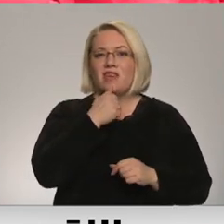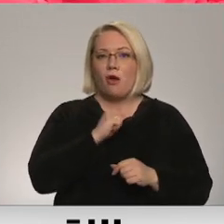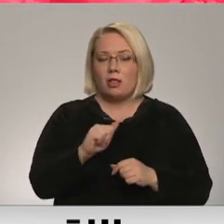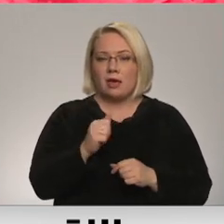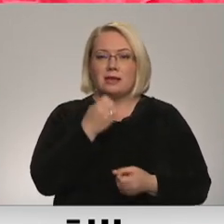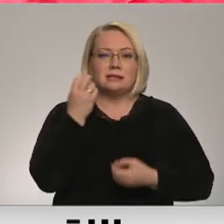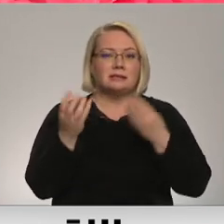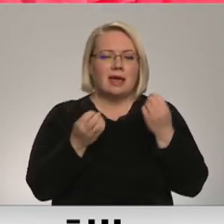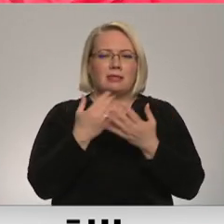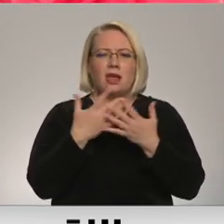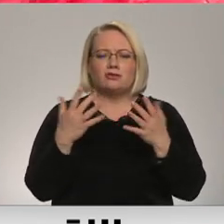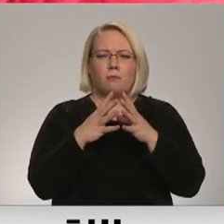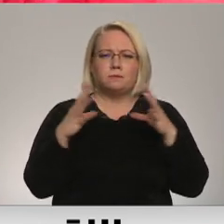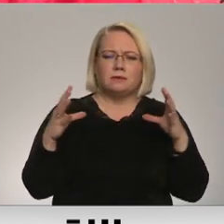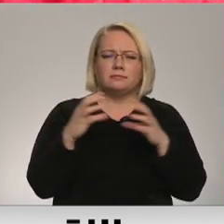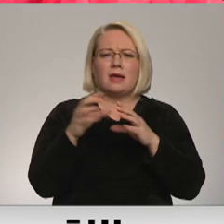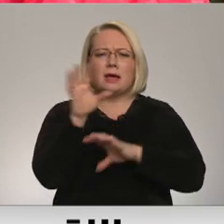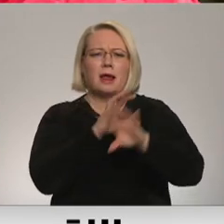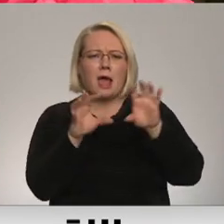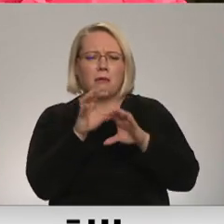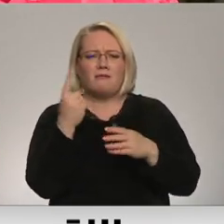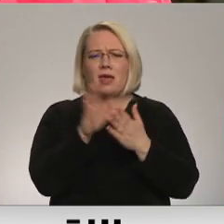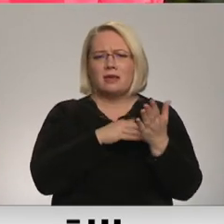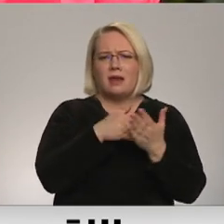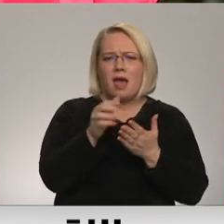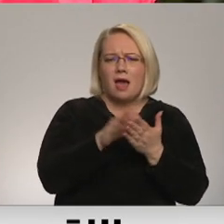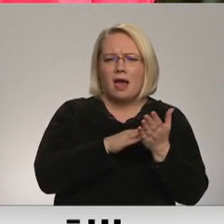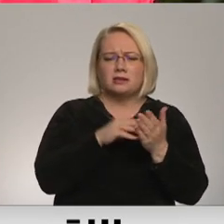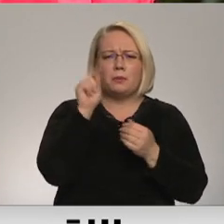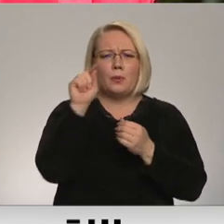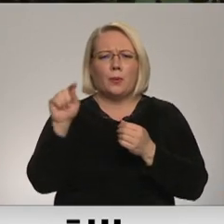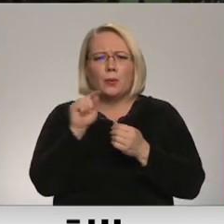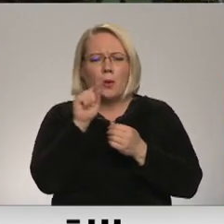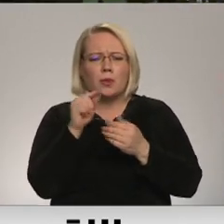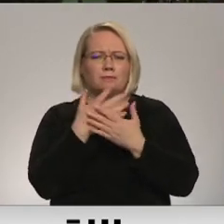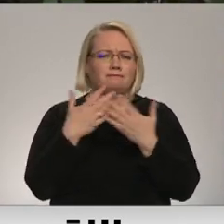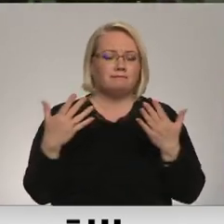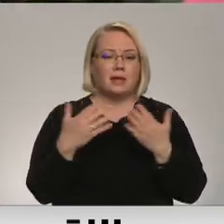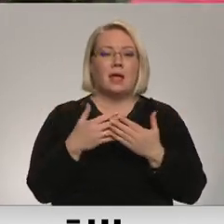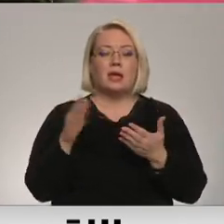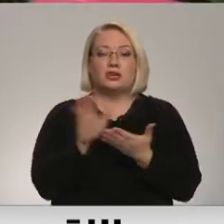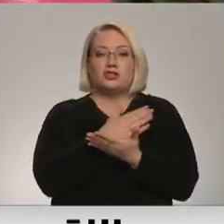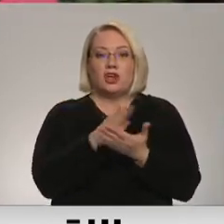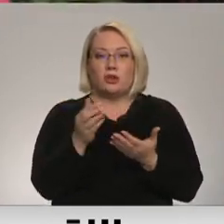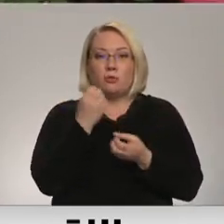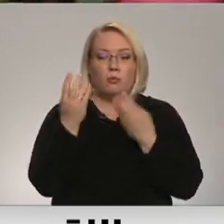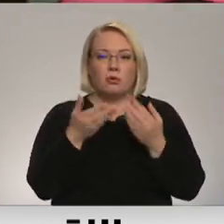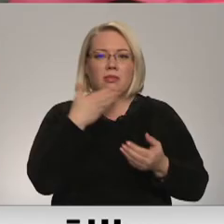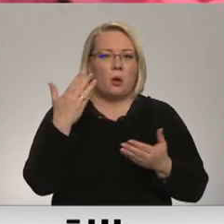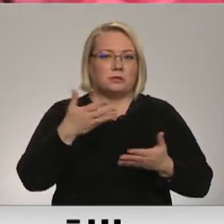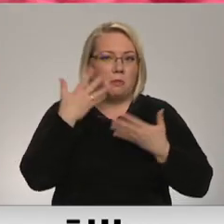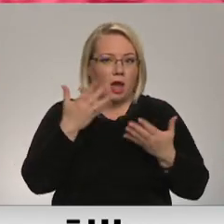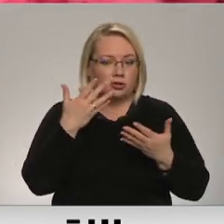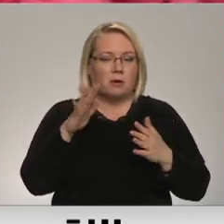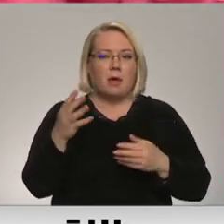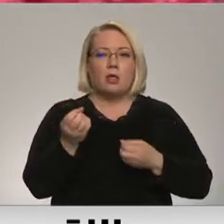Ziedi varbūt dažādos izmēros, raibi vai vienkrāsaini, lāsumiņiem vai punktojumu. Lielākajai daļai šķirņu ziedi bez smažas, taču